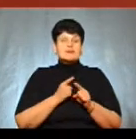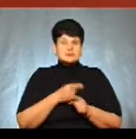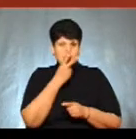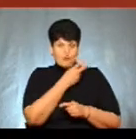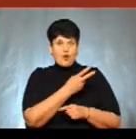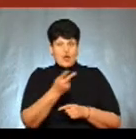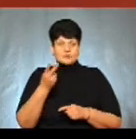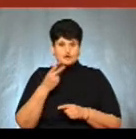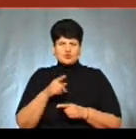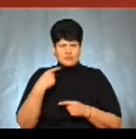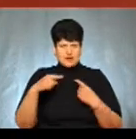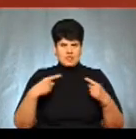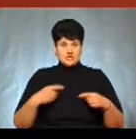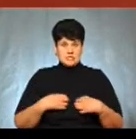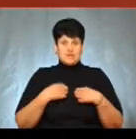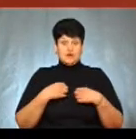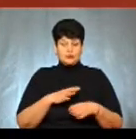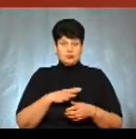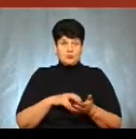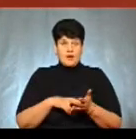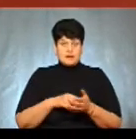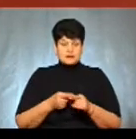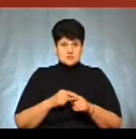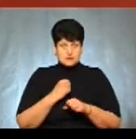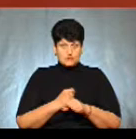щоб іншим було, як то кажуть, страшно це робити.